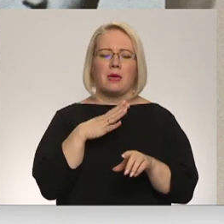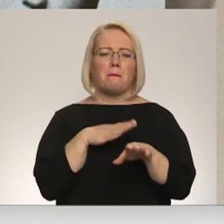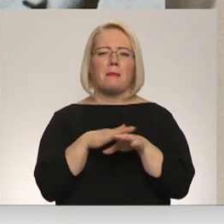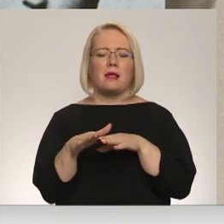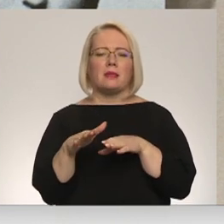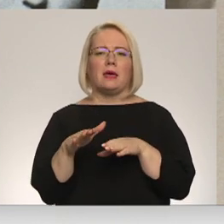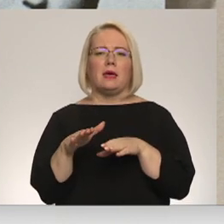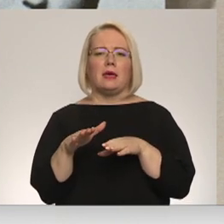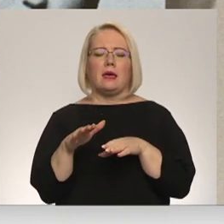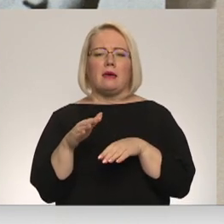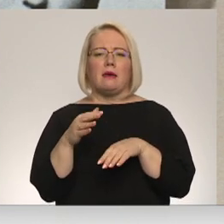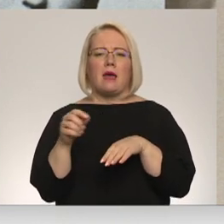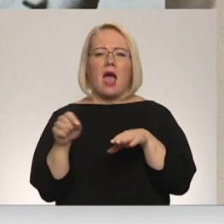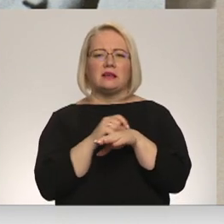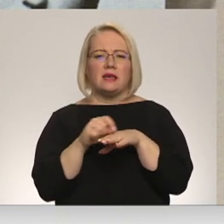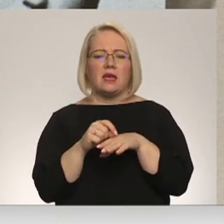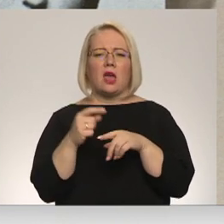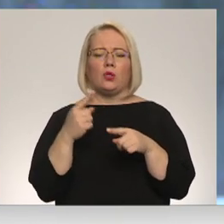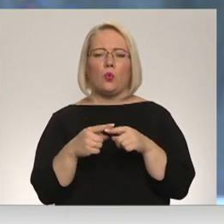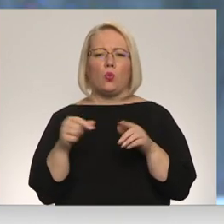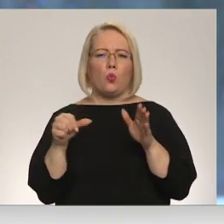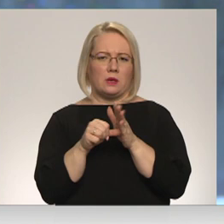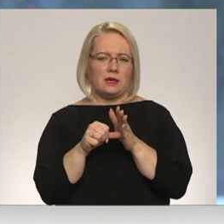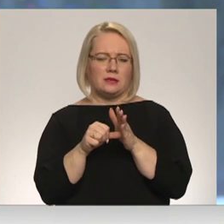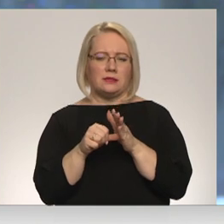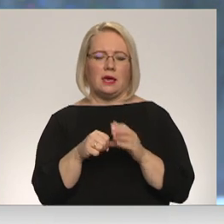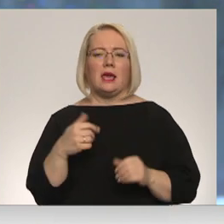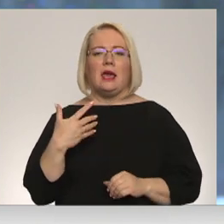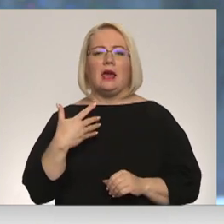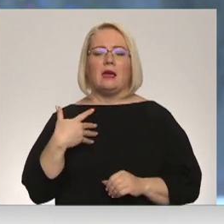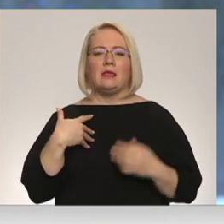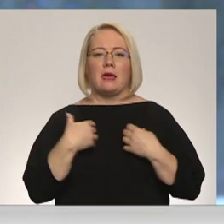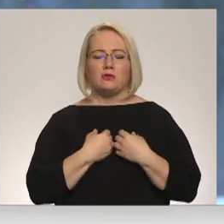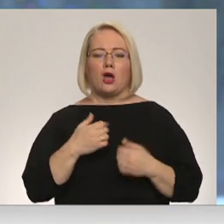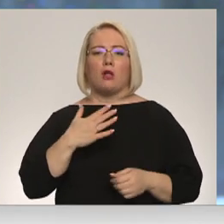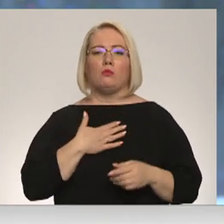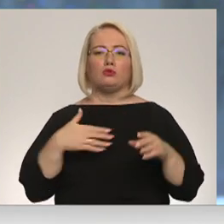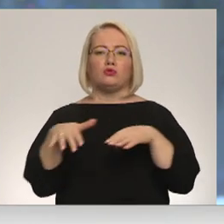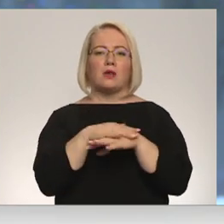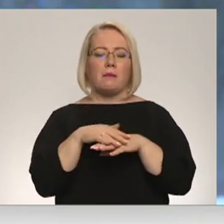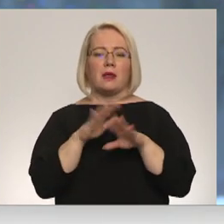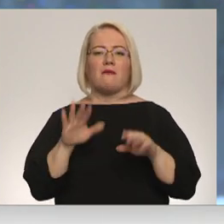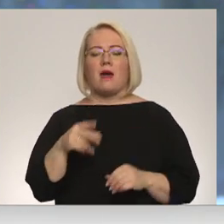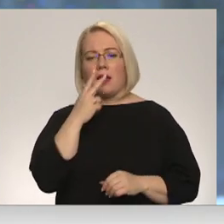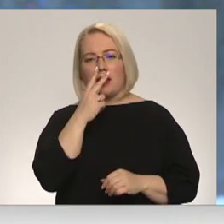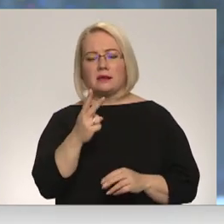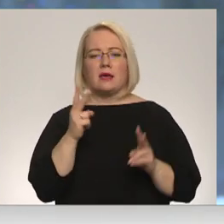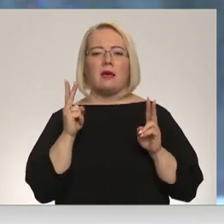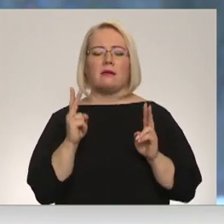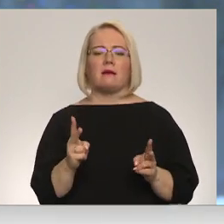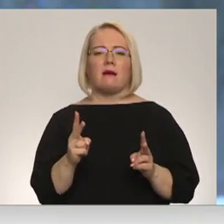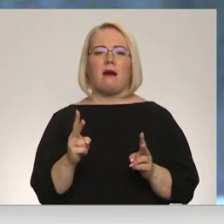asiņaini un noziedzīgi. Diemžēl mūsu sabiedrībā var redzēt, kā figurē tomēr šis